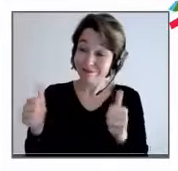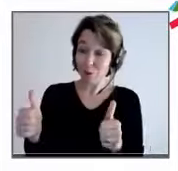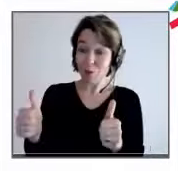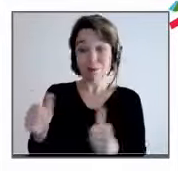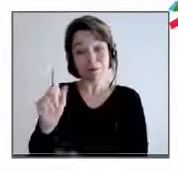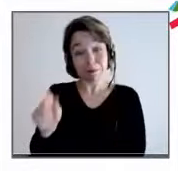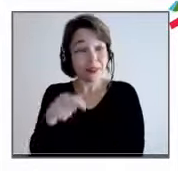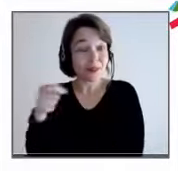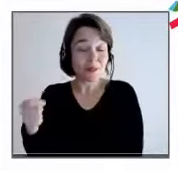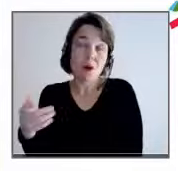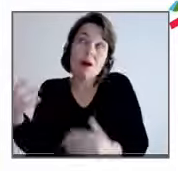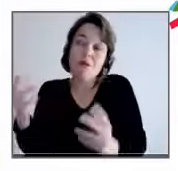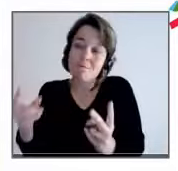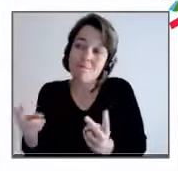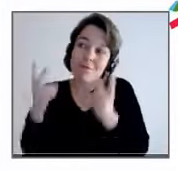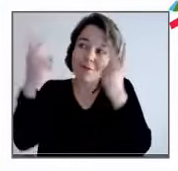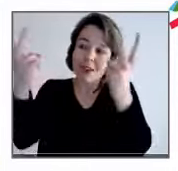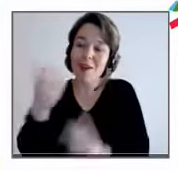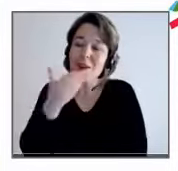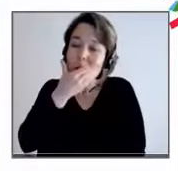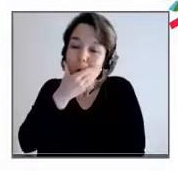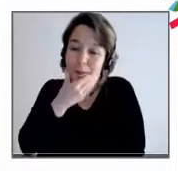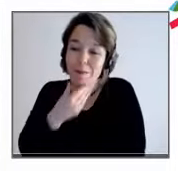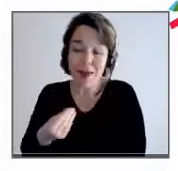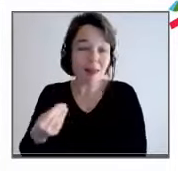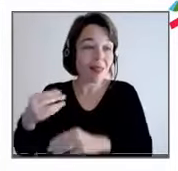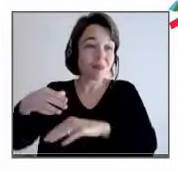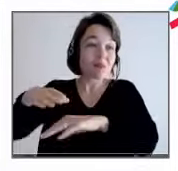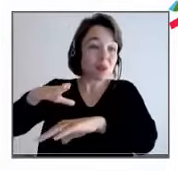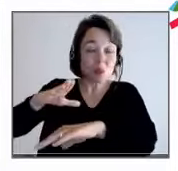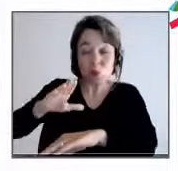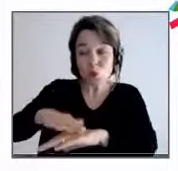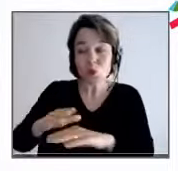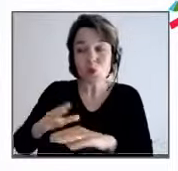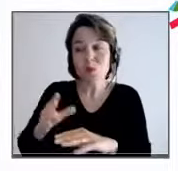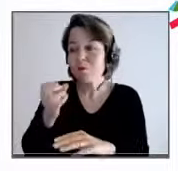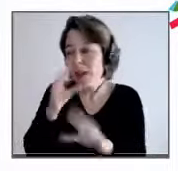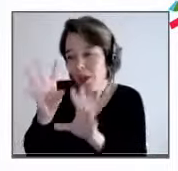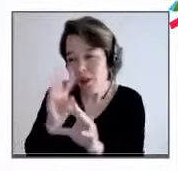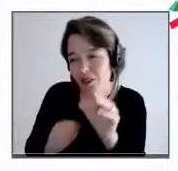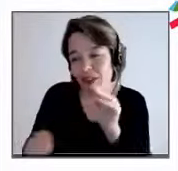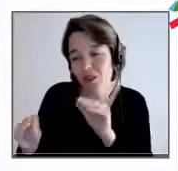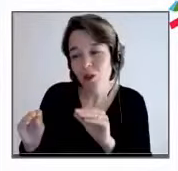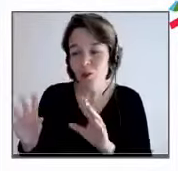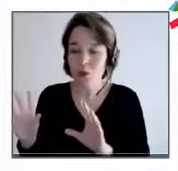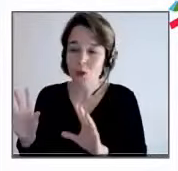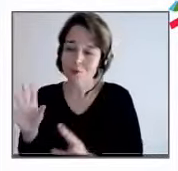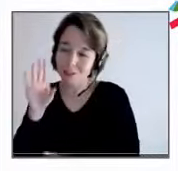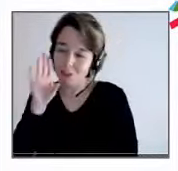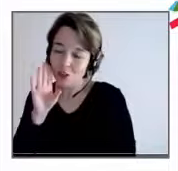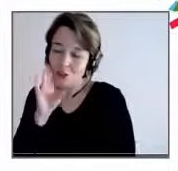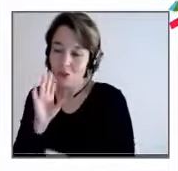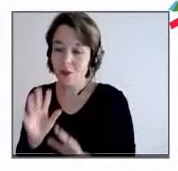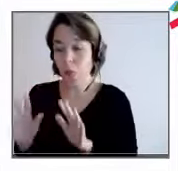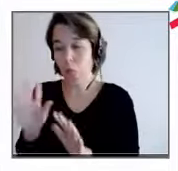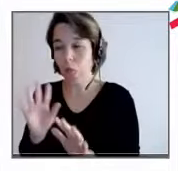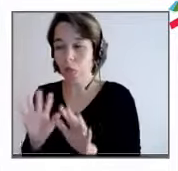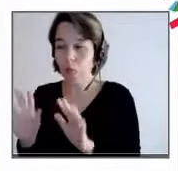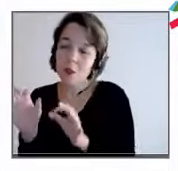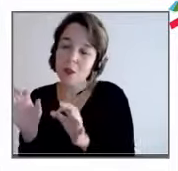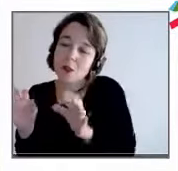valeur, mais sauf que très souvent, trop souvent, on confond la bienveillance avec la complaisance. Et donc, en tant que manager ou en tant que